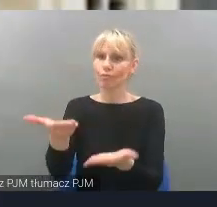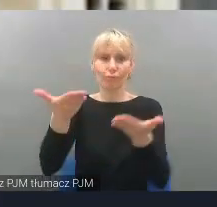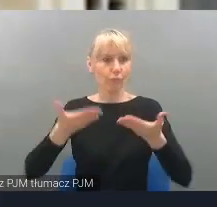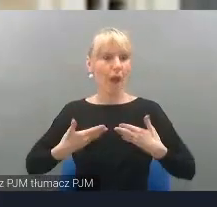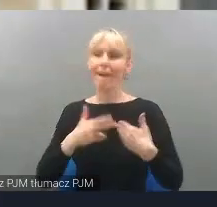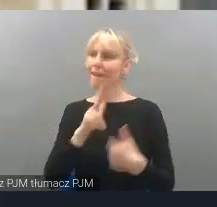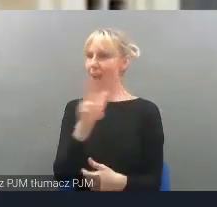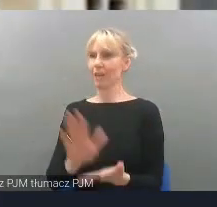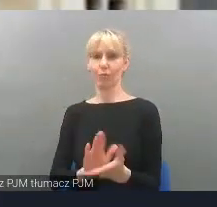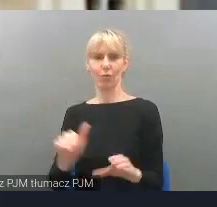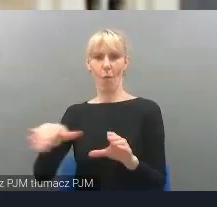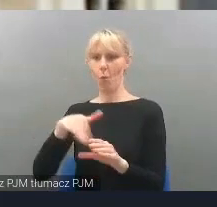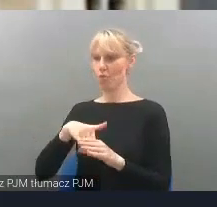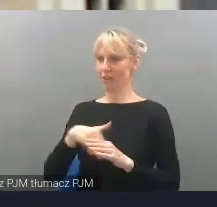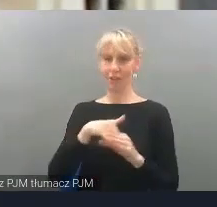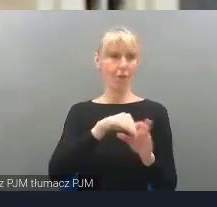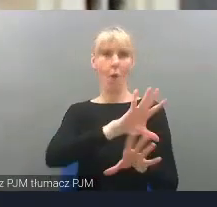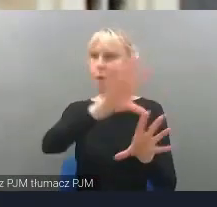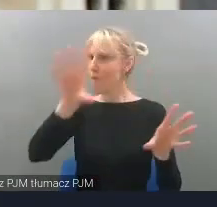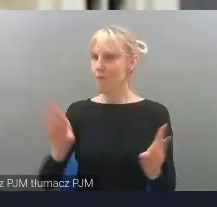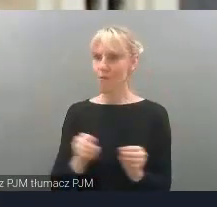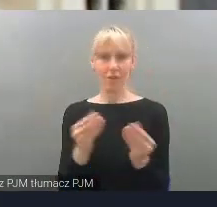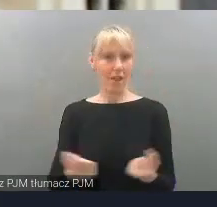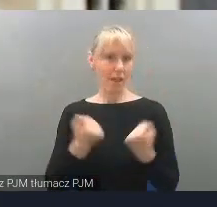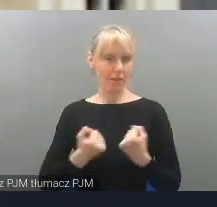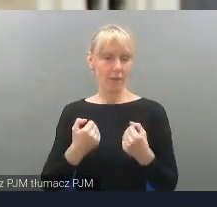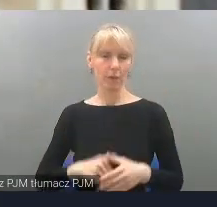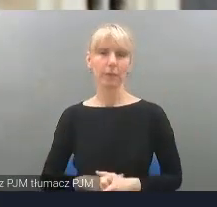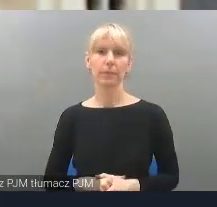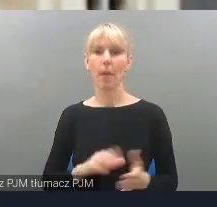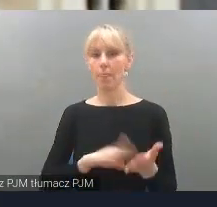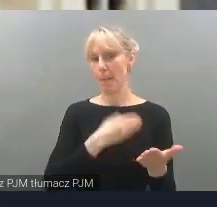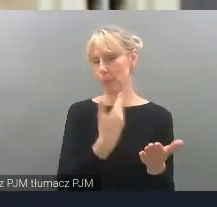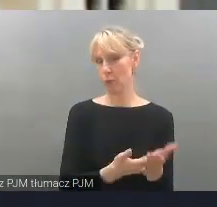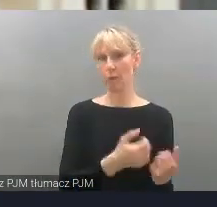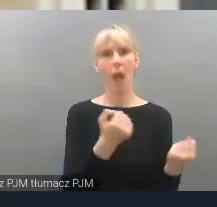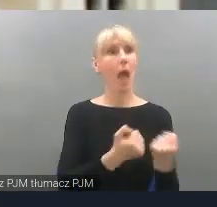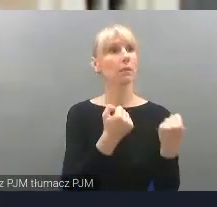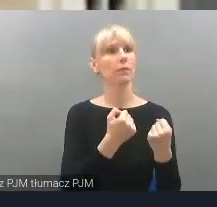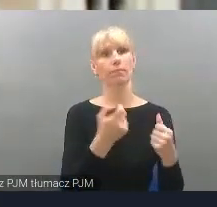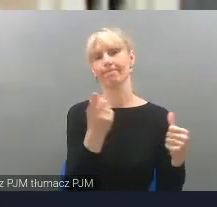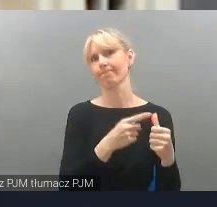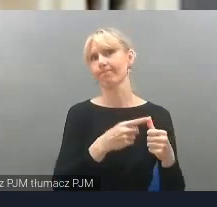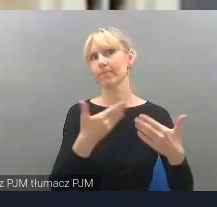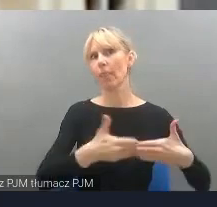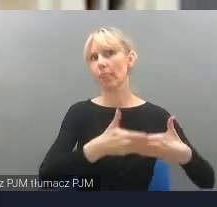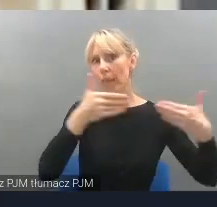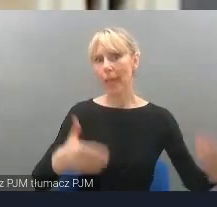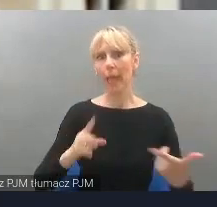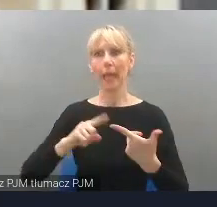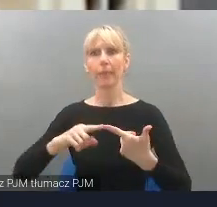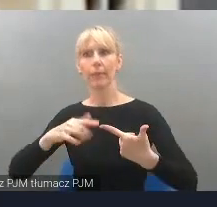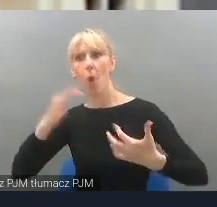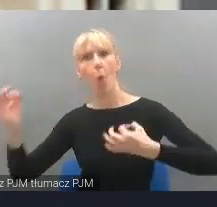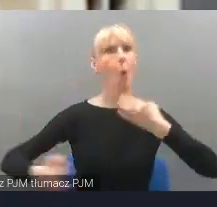uczestniczyć we wszystkich aktywnościach, które miasto ma do zaproponowania. Czy to aktywnościach takich jak teatr, czy to koncerty,